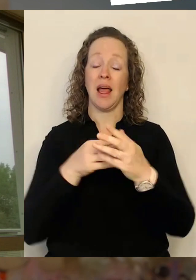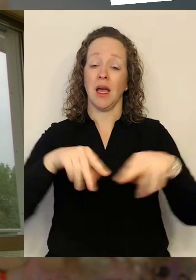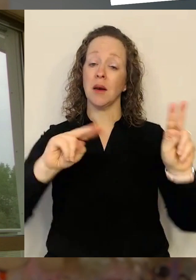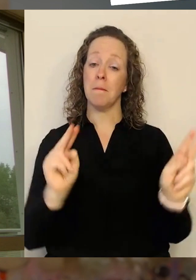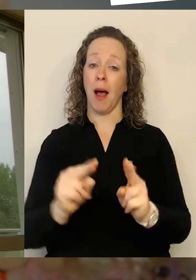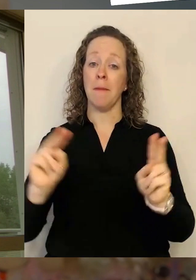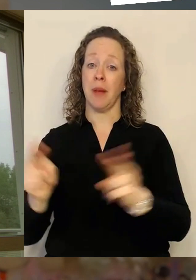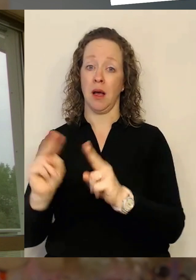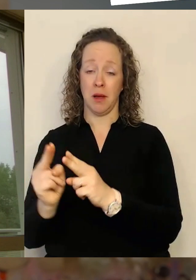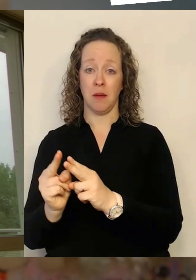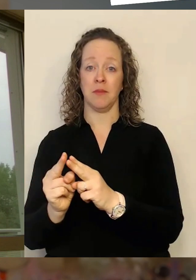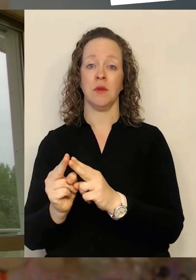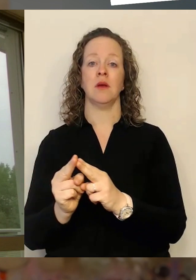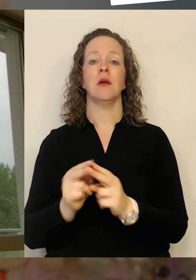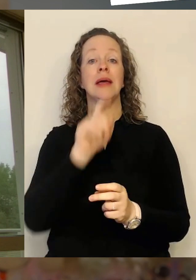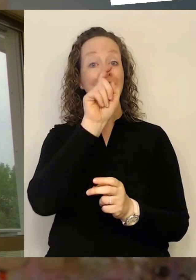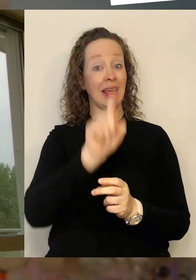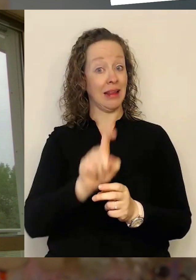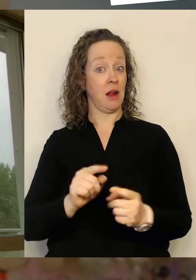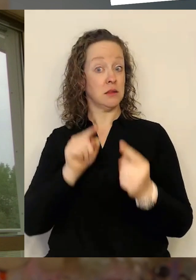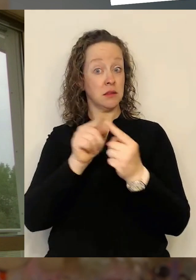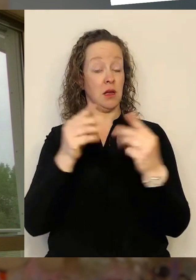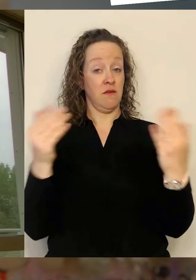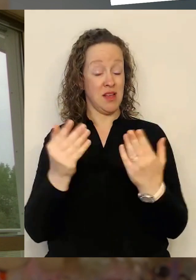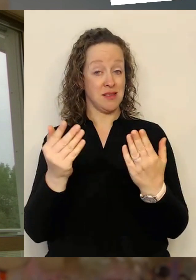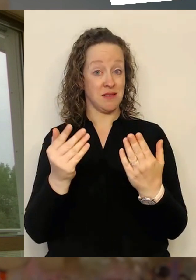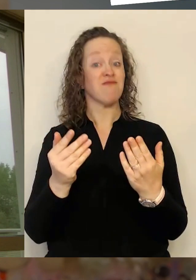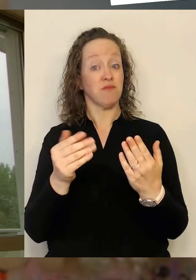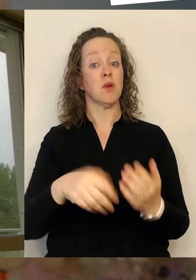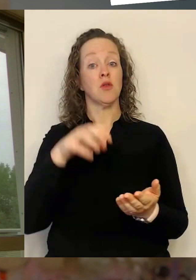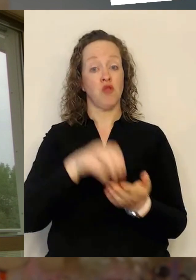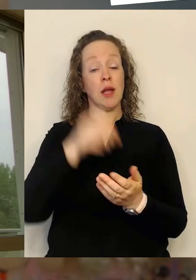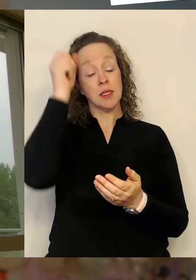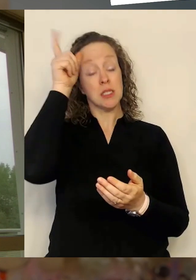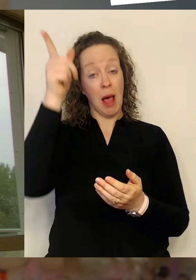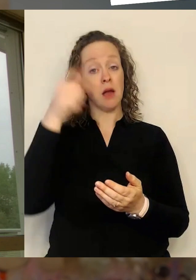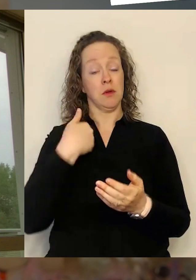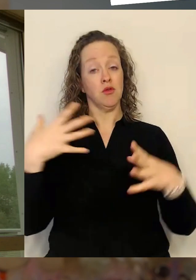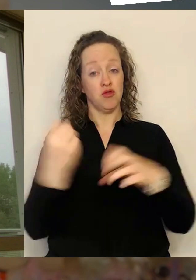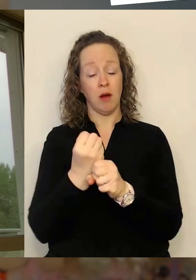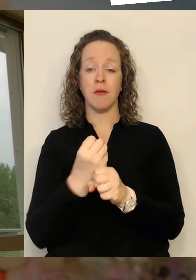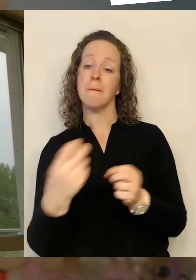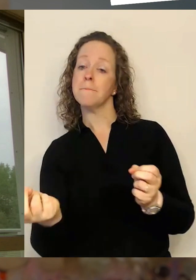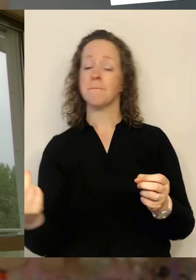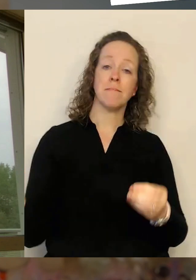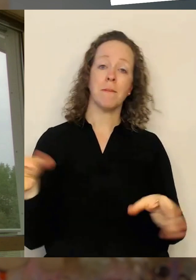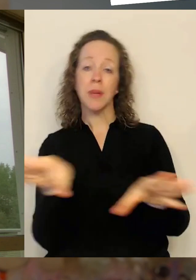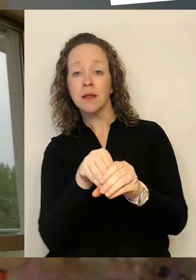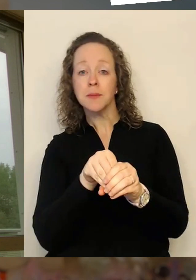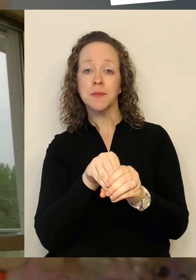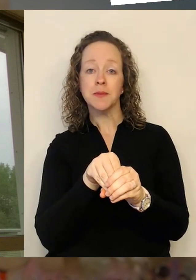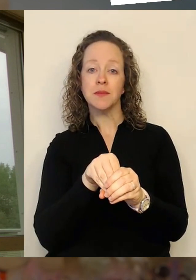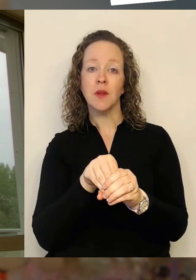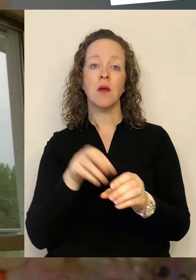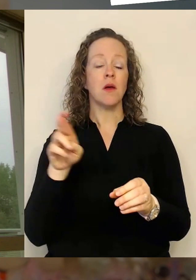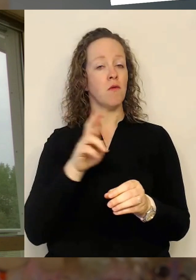Durchlässigkeit mit Digitalisierung in einer smarten Stadt und das wie gesagt über alle Menschen, die die Stadt besuchen, die vorübergehend